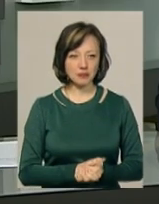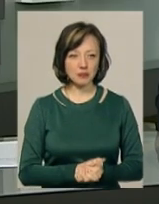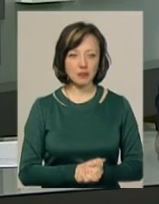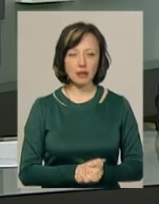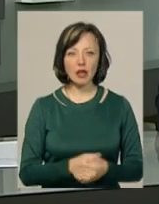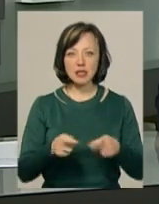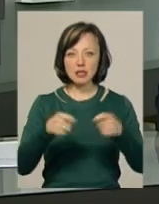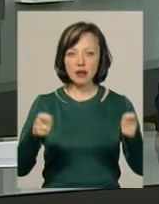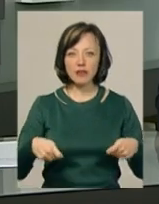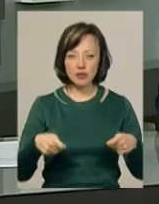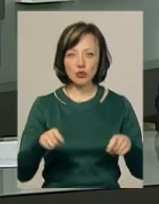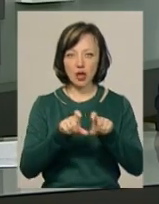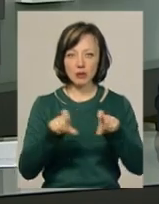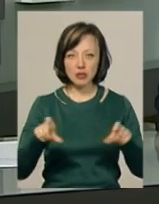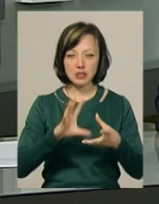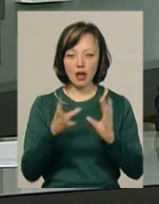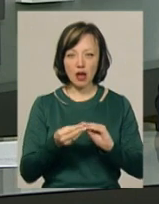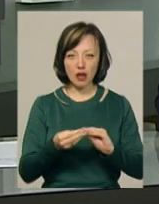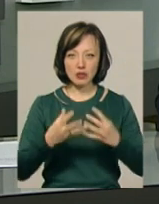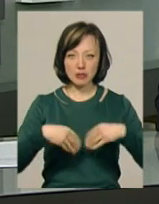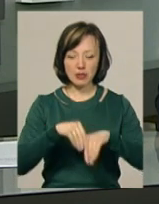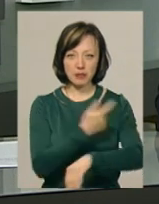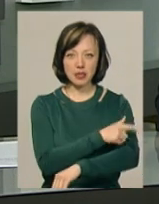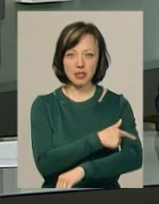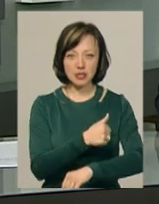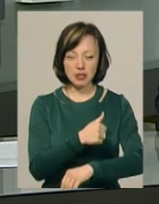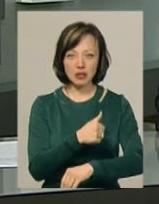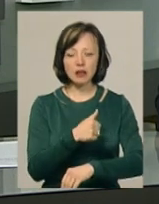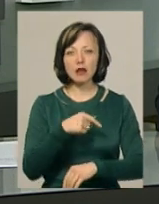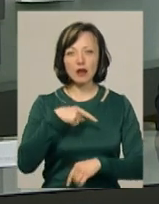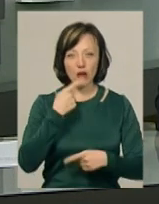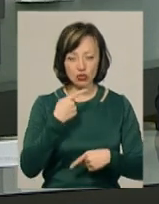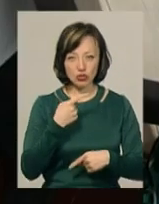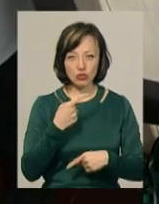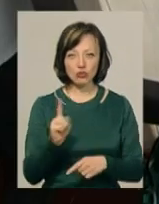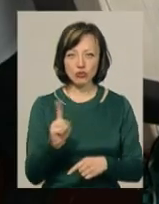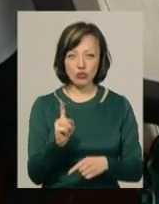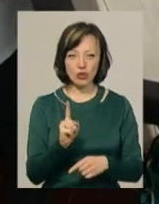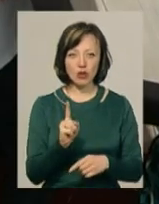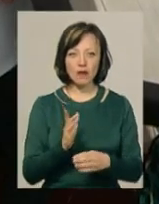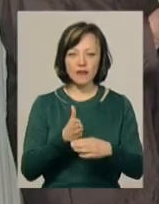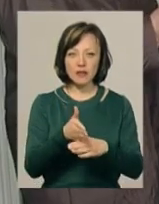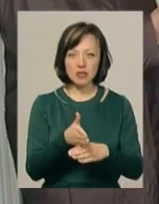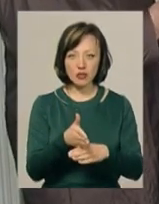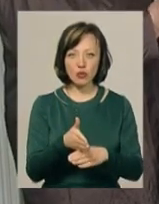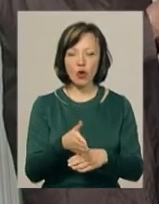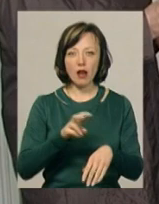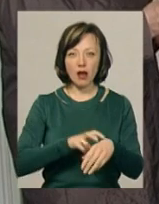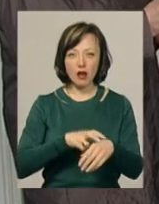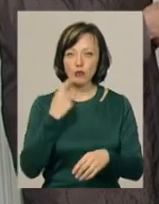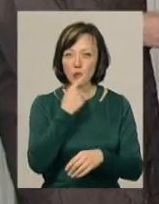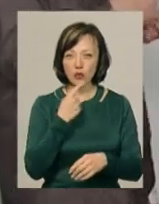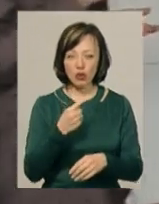Завідувач Ліщанської амбулаторії загальної практики сімейної медицини Андрій Андросенко каже, візиту дантастів з обласного центру